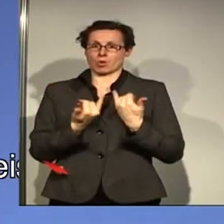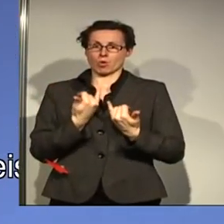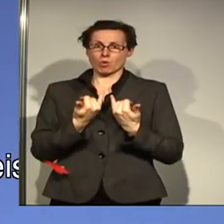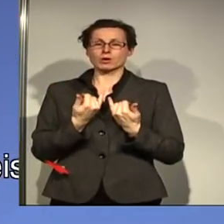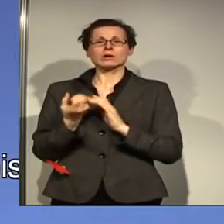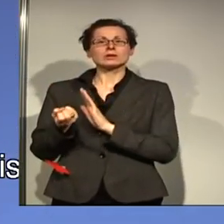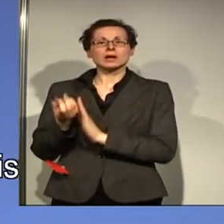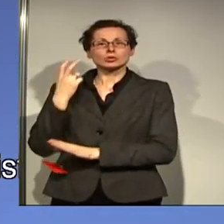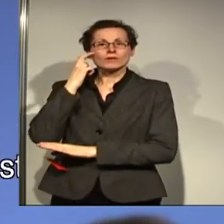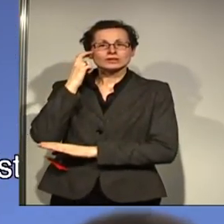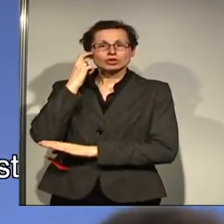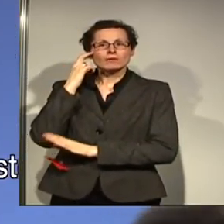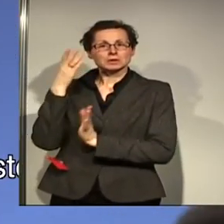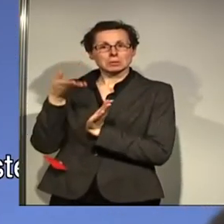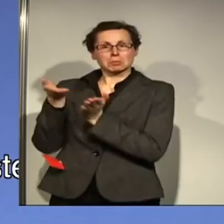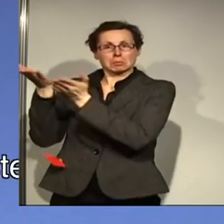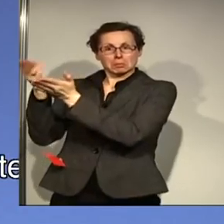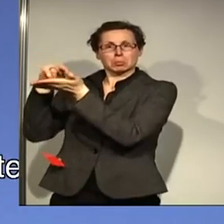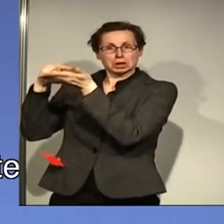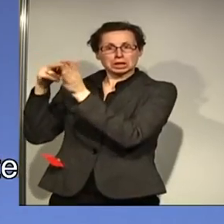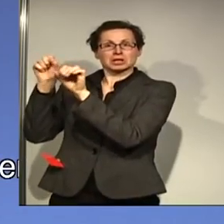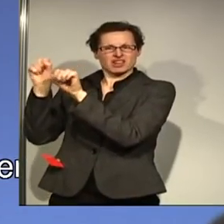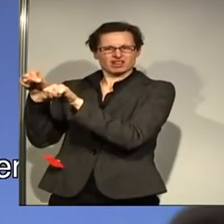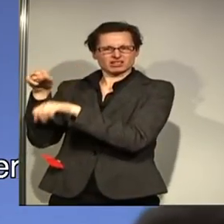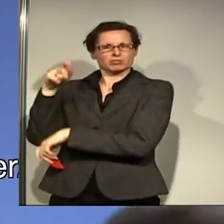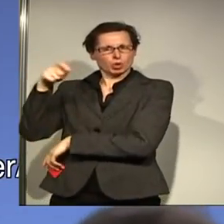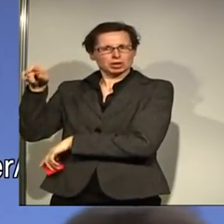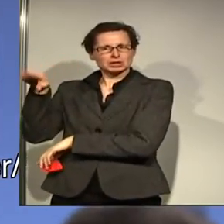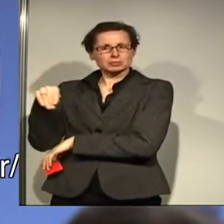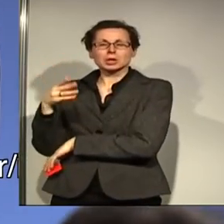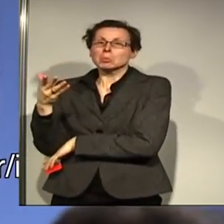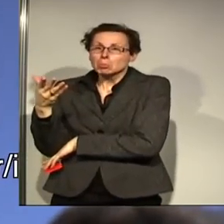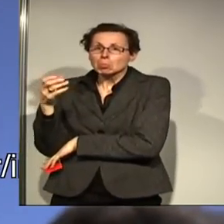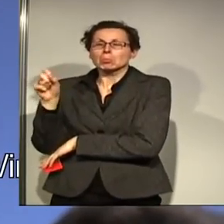Politik, da geht keine Augenbraue mehr hoch. Das ist auch gut so.